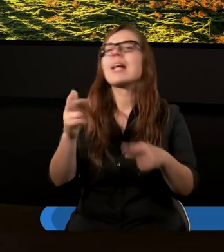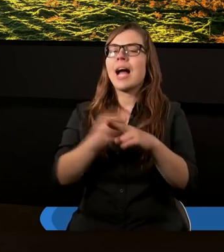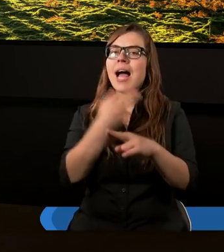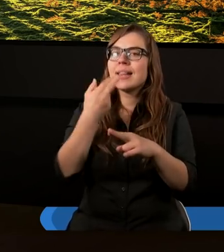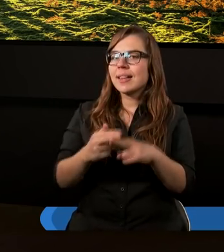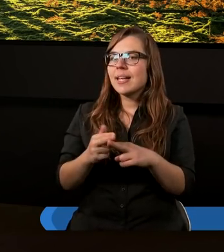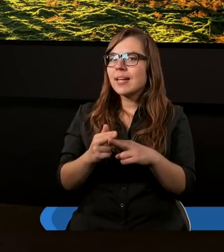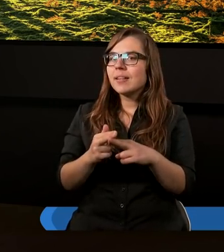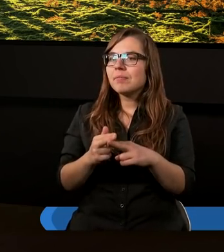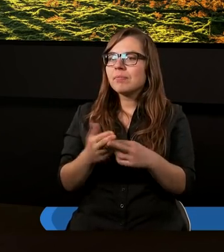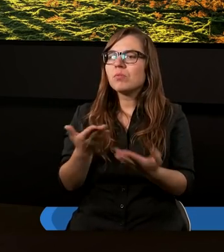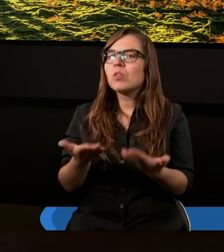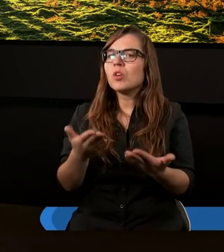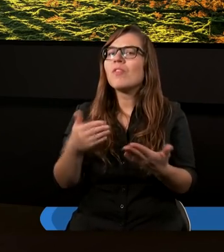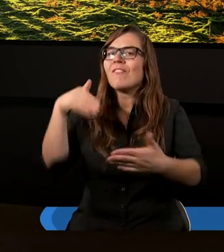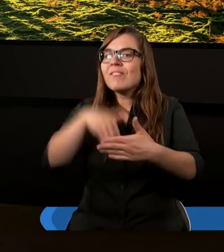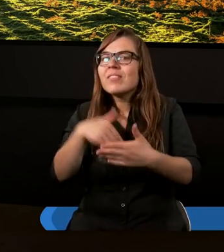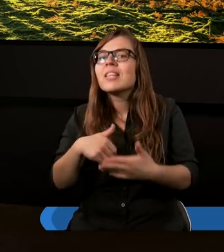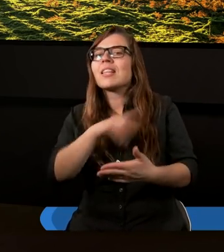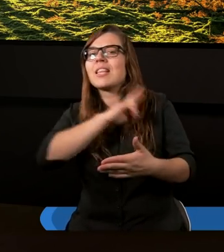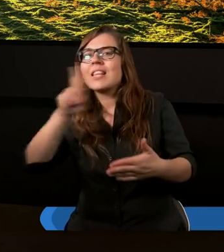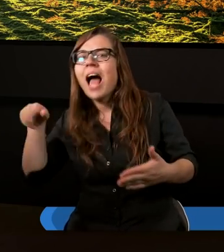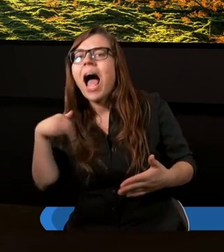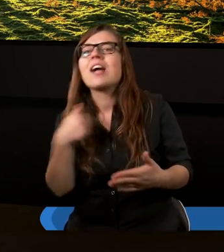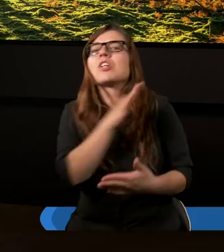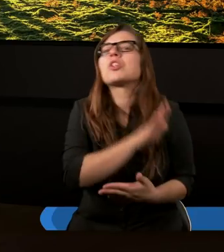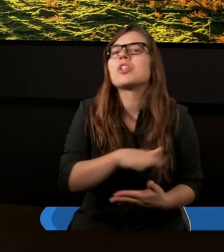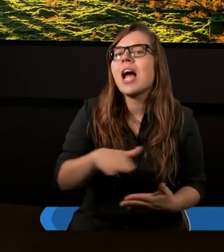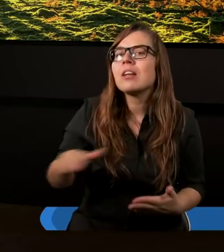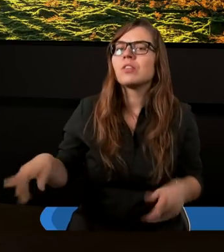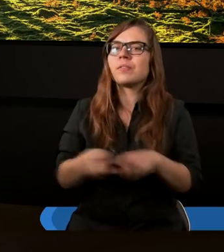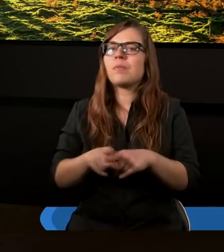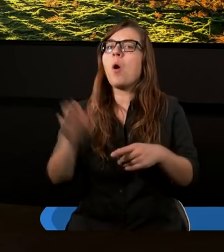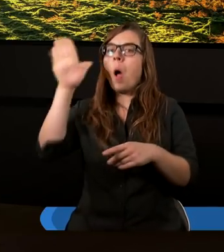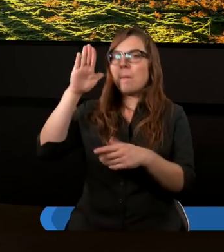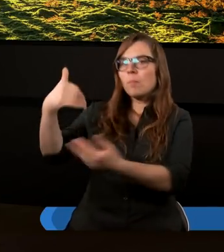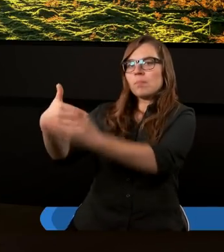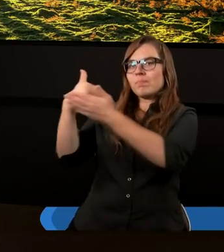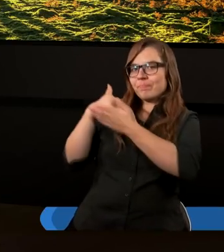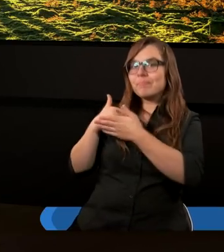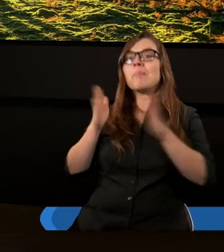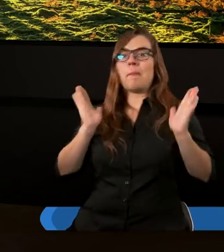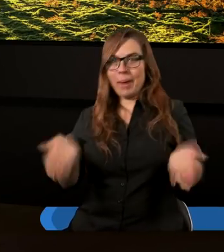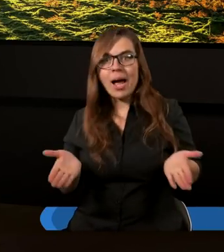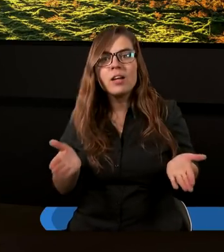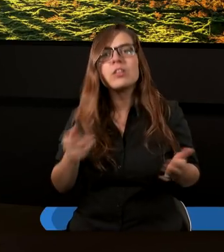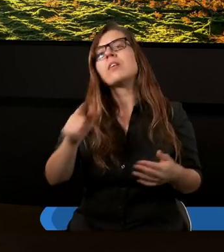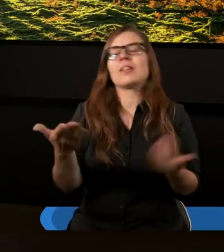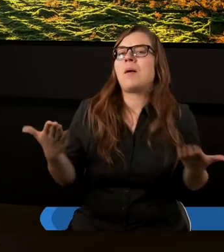wychowujemy nasze dzieci. Pan Bóg będzie nam pomagał i będzie